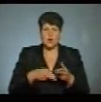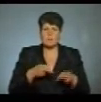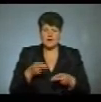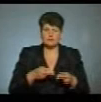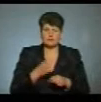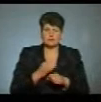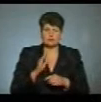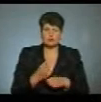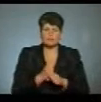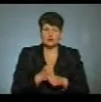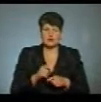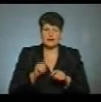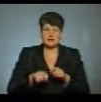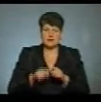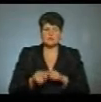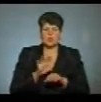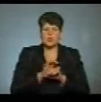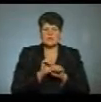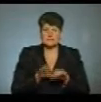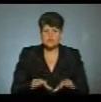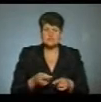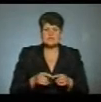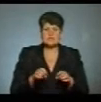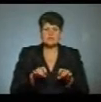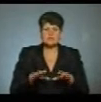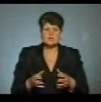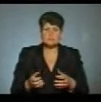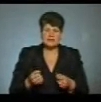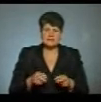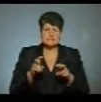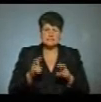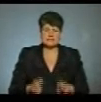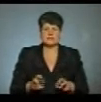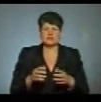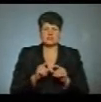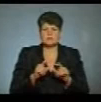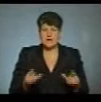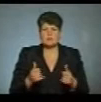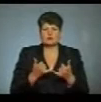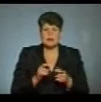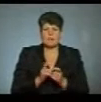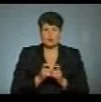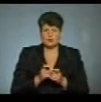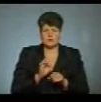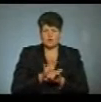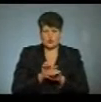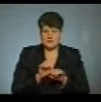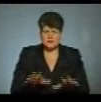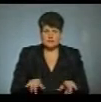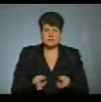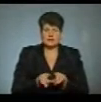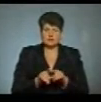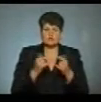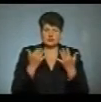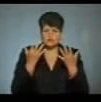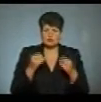робитимуть лабораторний аналіз на коронавірус. Таке рішення прийняли на засіданні оперативного штабу для боротьби з коронавірусом. Також на